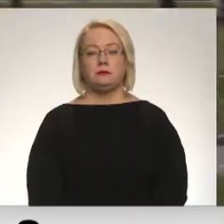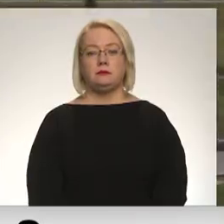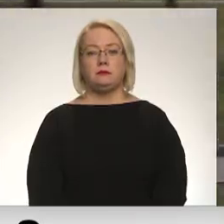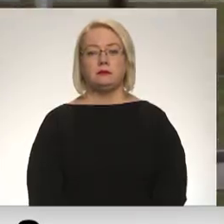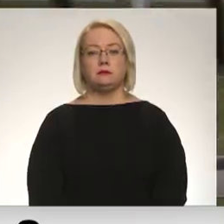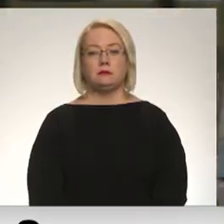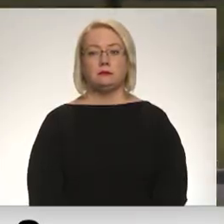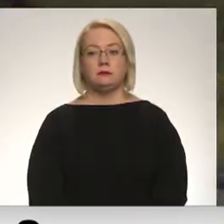televīzija